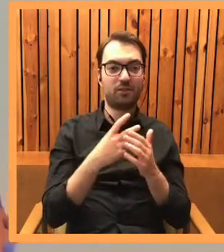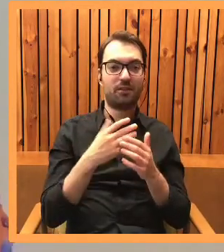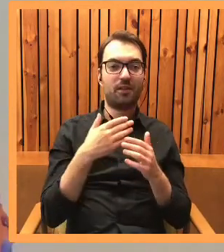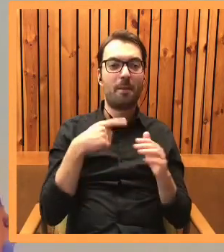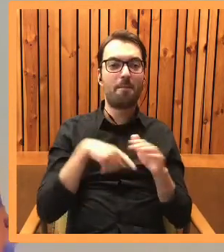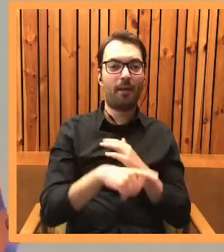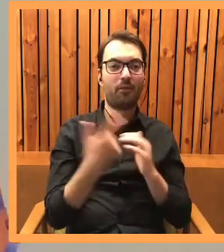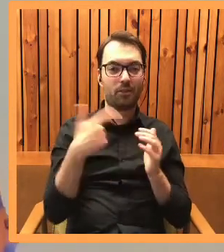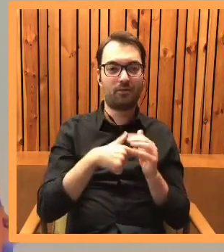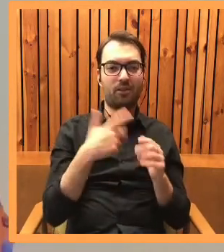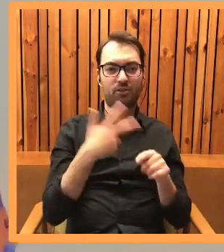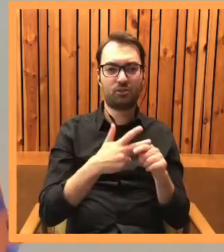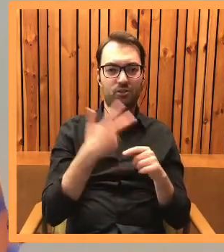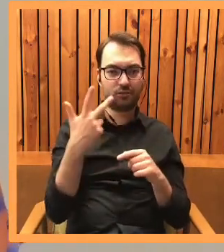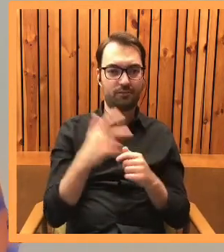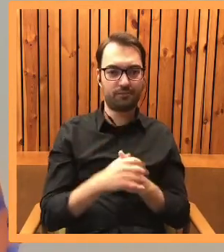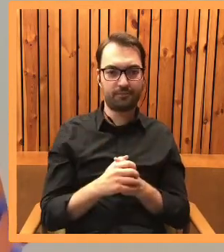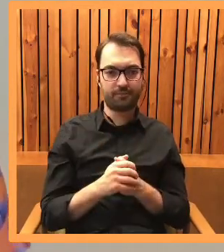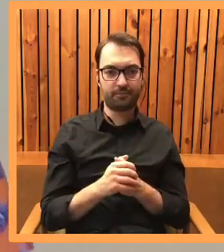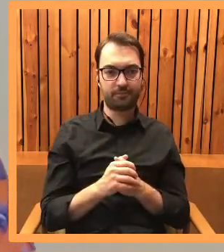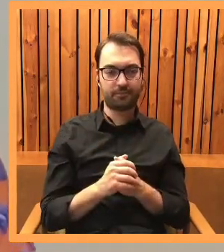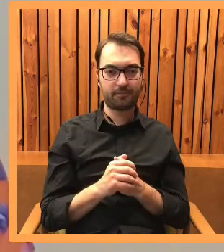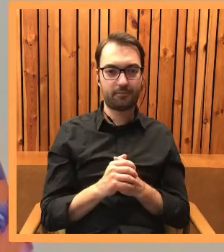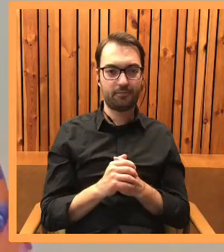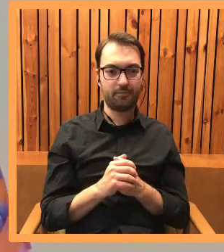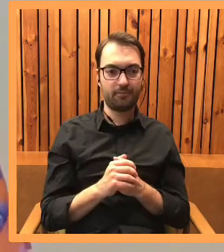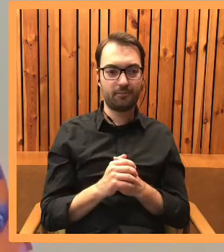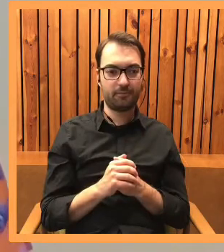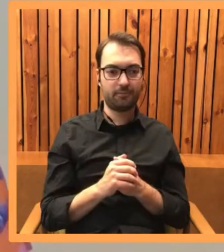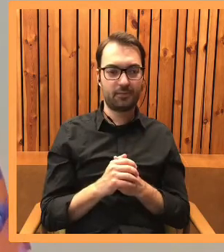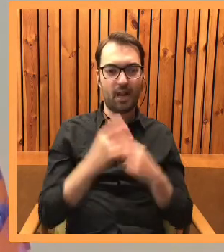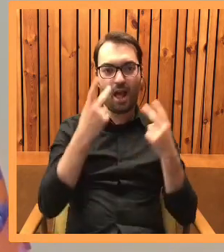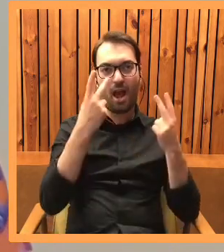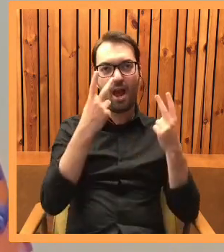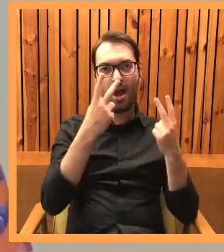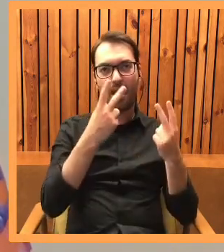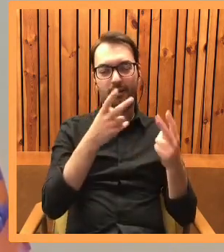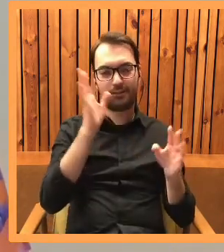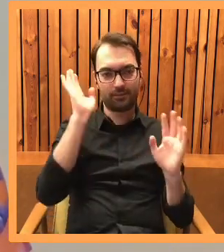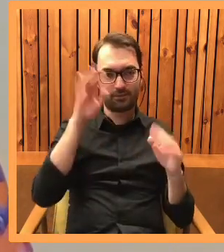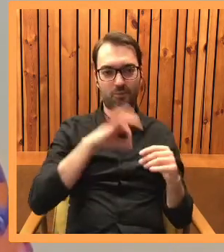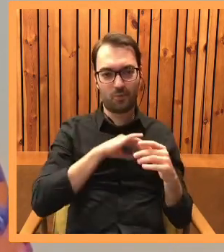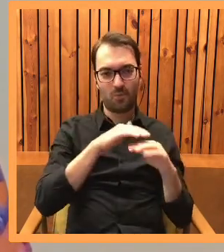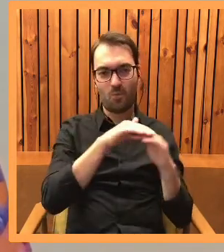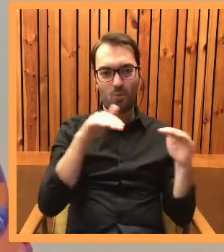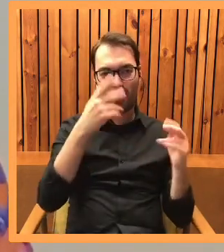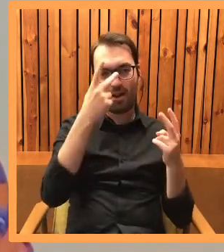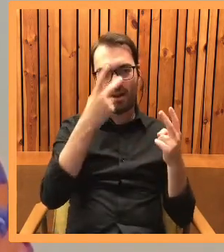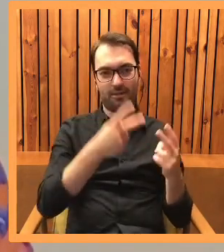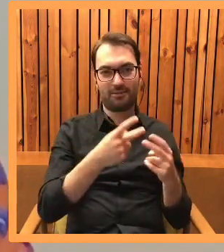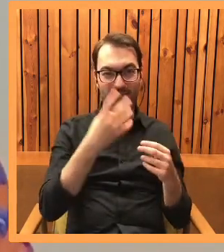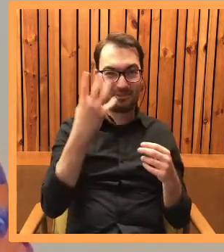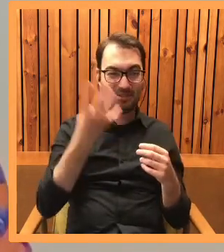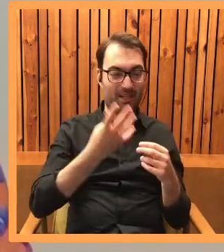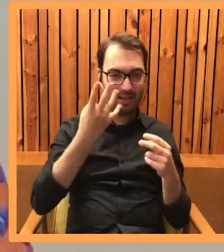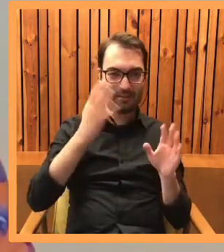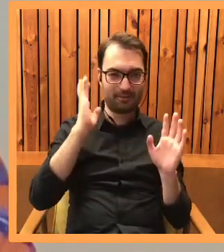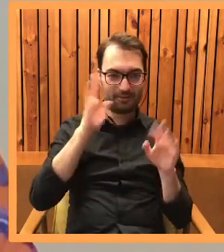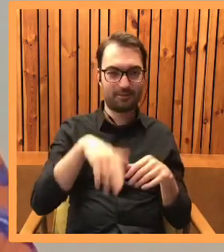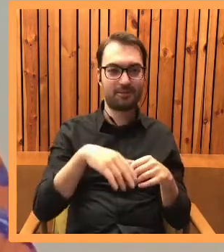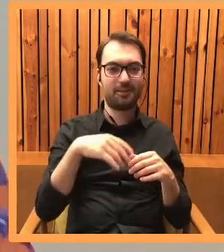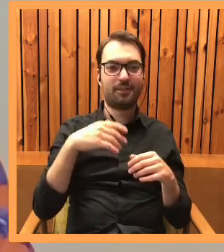Metro 2033. Leżało już u mnie na półce chyba z cztery lata,